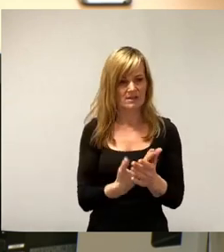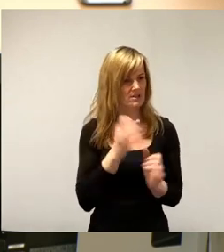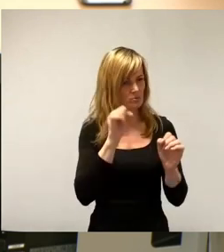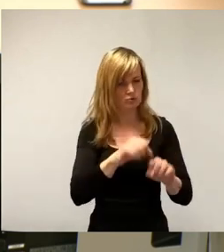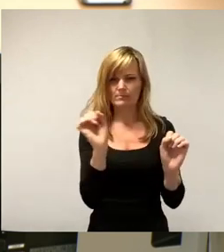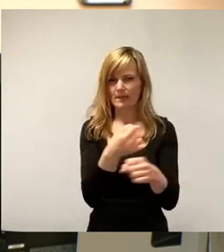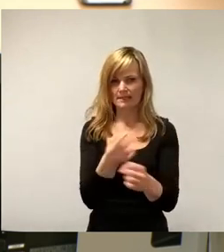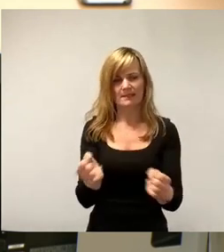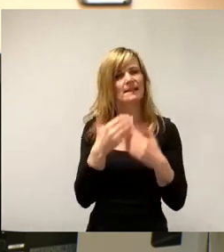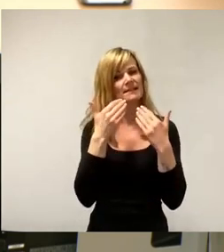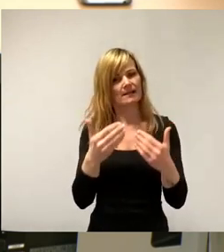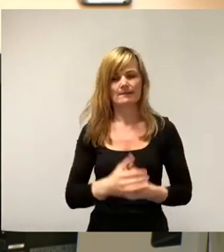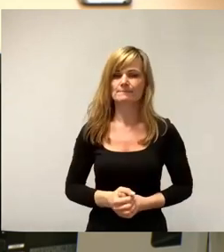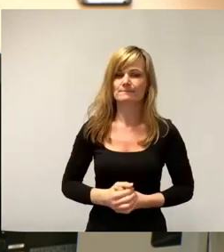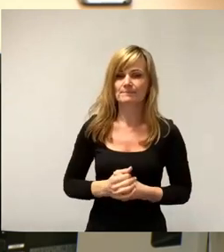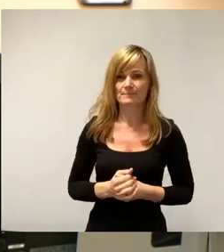werden. Dankeschön.